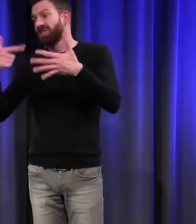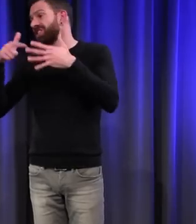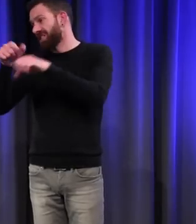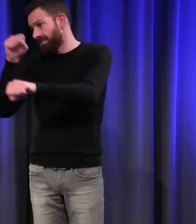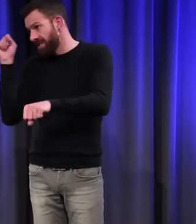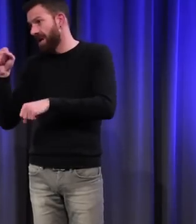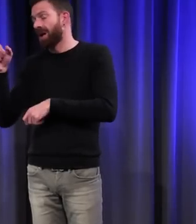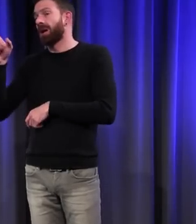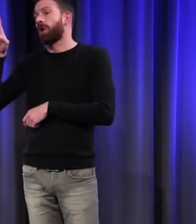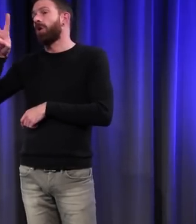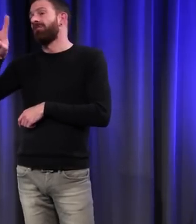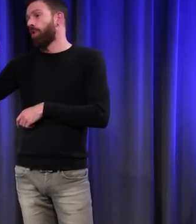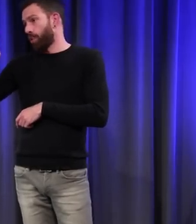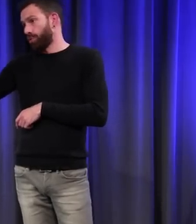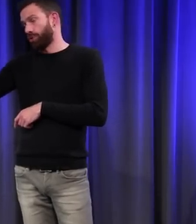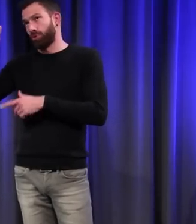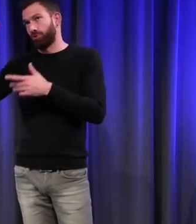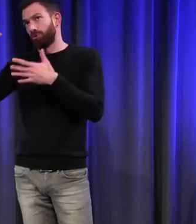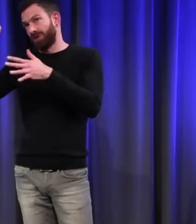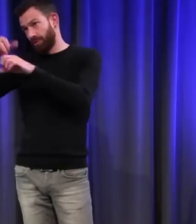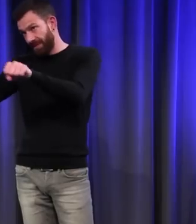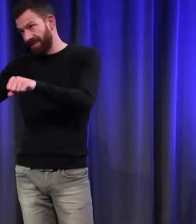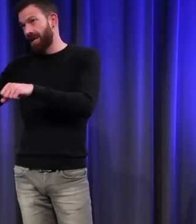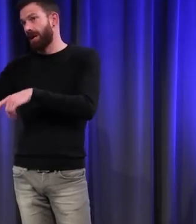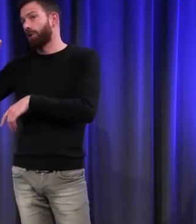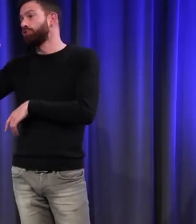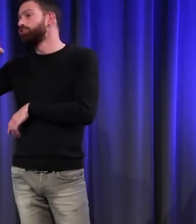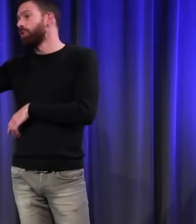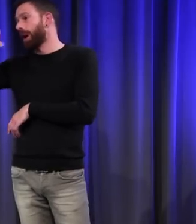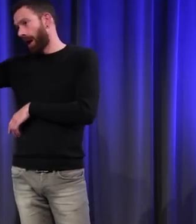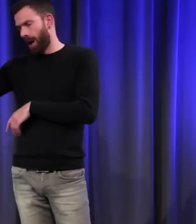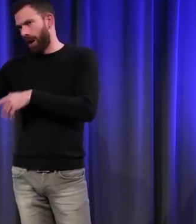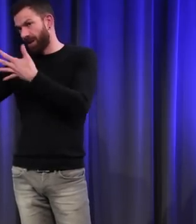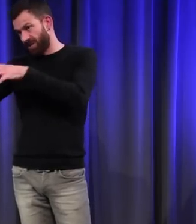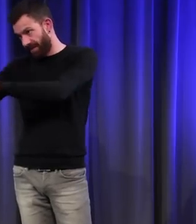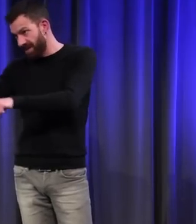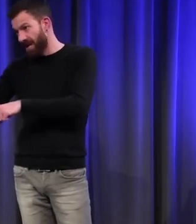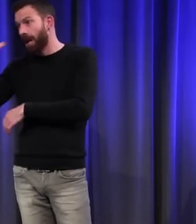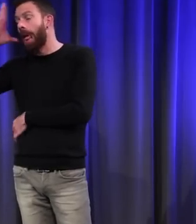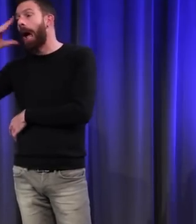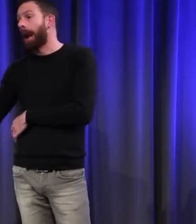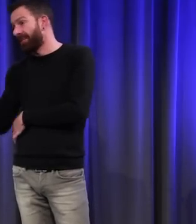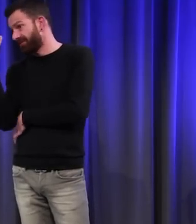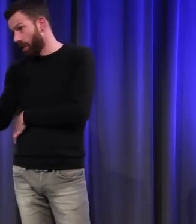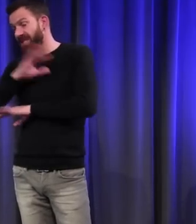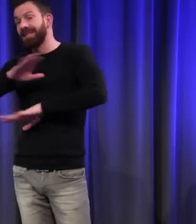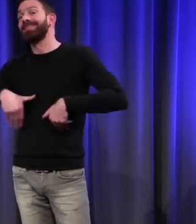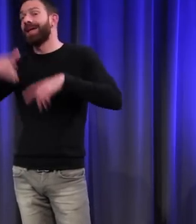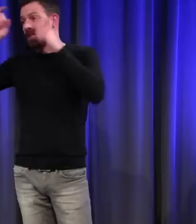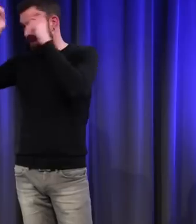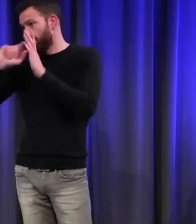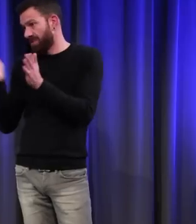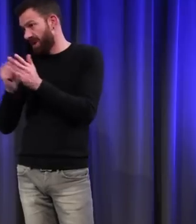Dans les Vosges, au XVIIIe siècle. Dans le Jura, au XIXe siècle. Dans les Alpes françaises, le dernier qu'on ait vu, c'est en